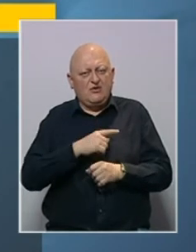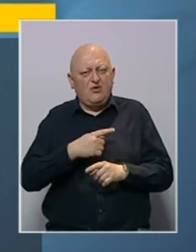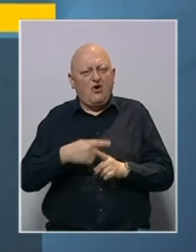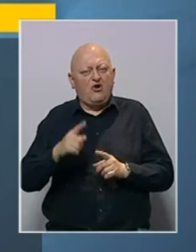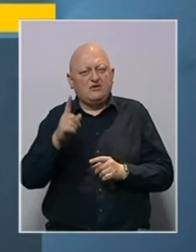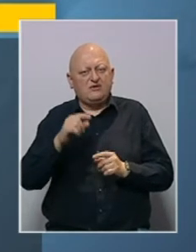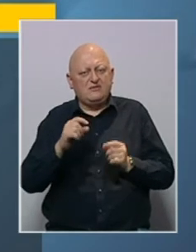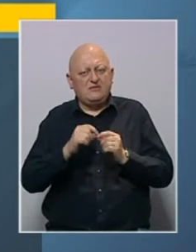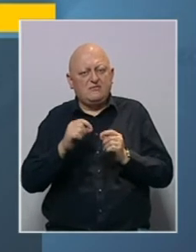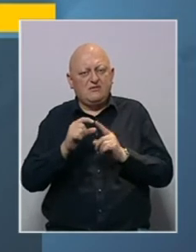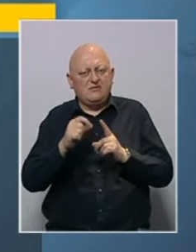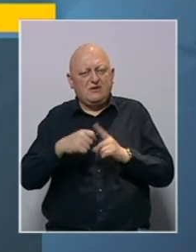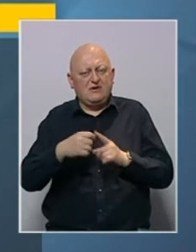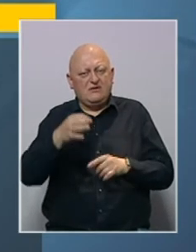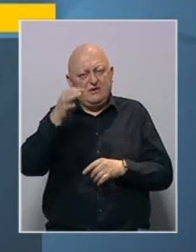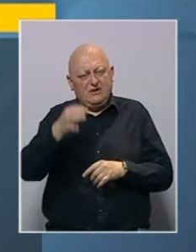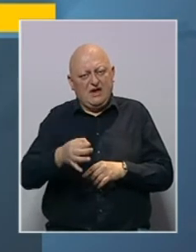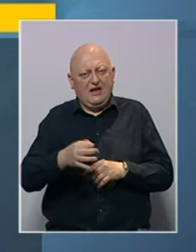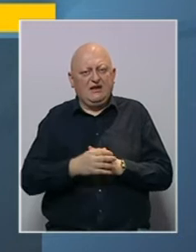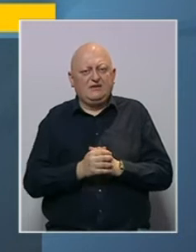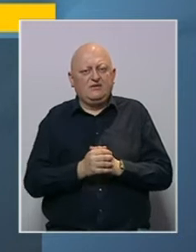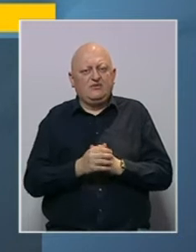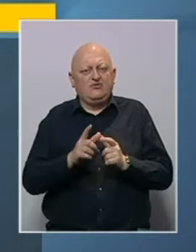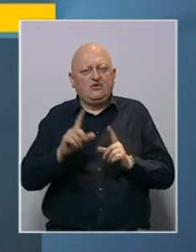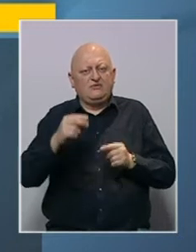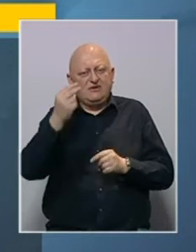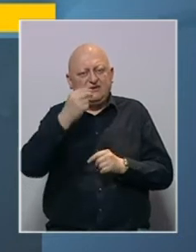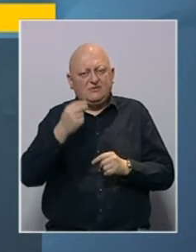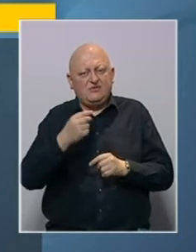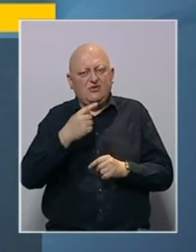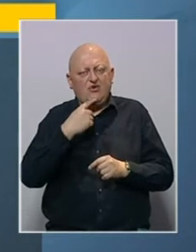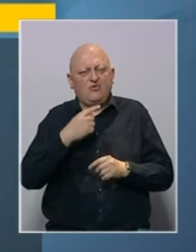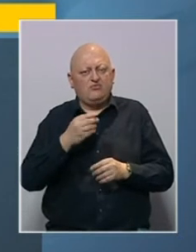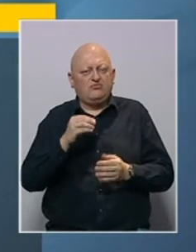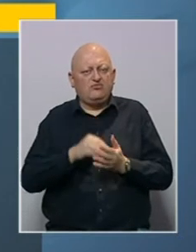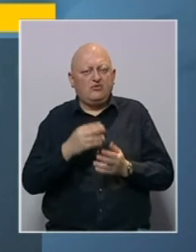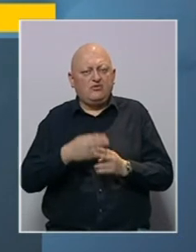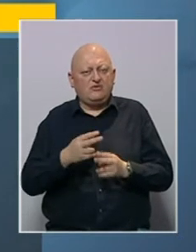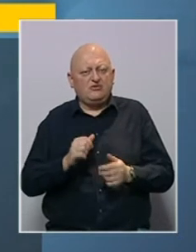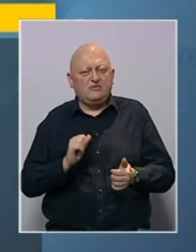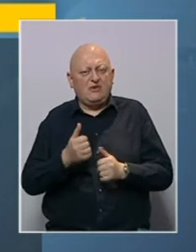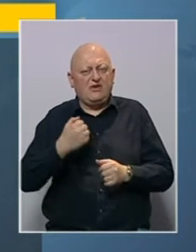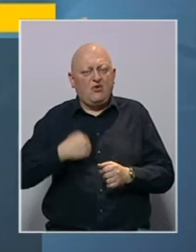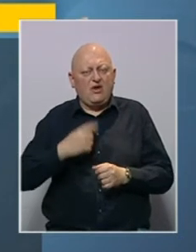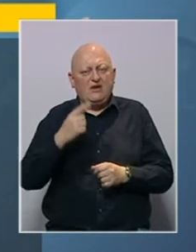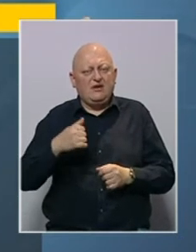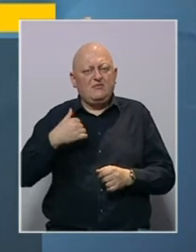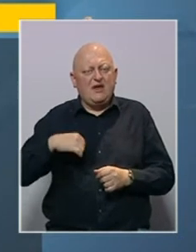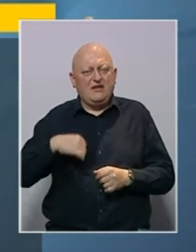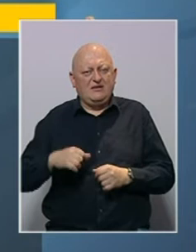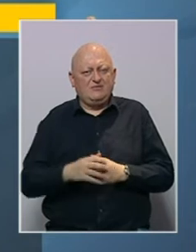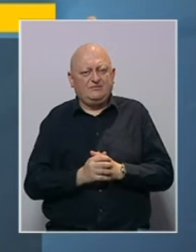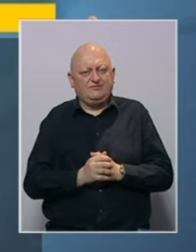BiH, osim u Bosansko-Podrinskom. U Republici Srpskoj po broju zaraženih prednjače Banja Luka i